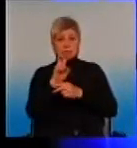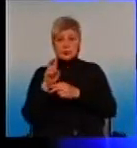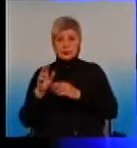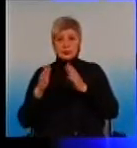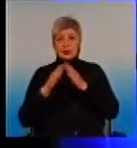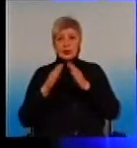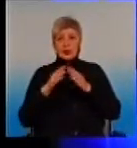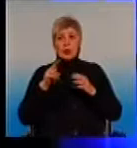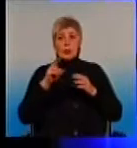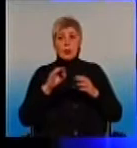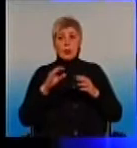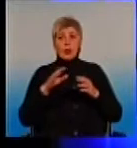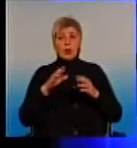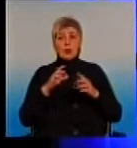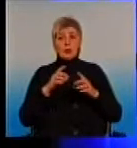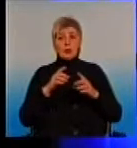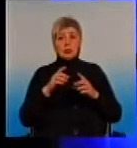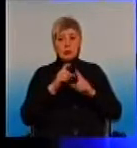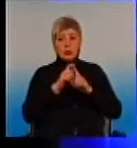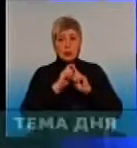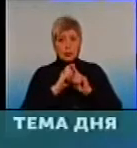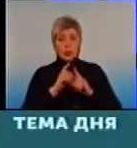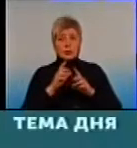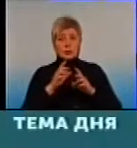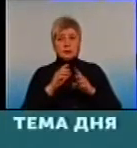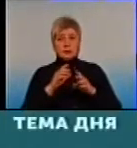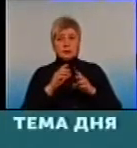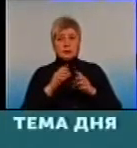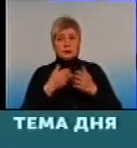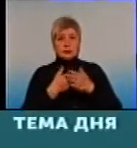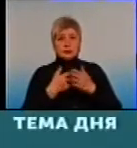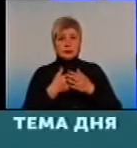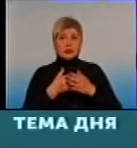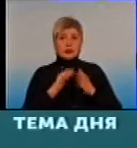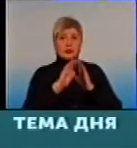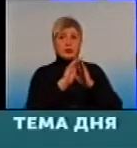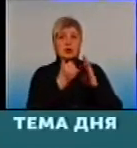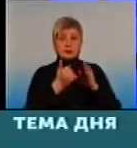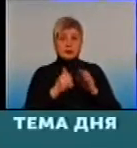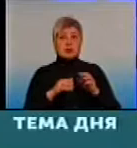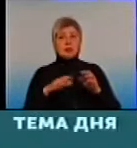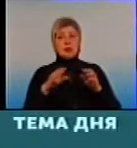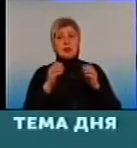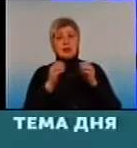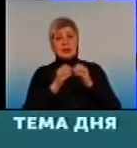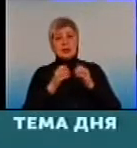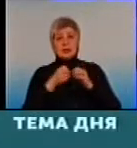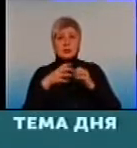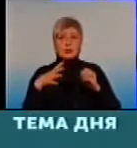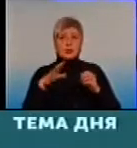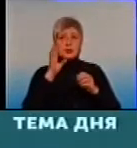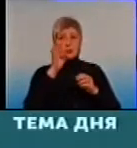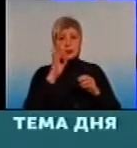відзувам семейних врачів, у нас обоснованних чесно, візову 10-15%, остальне, ну, прийдіть, послухайте, прийдіть, мною